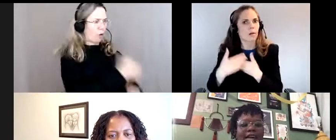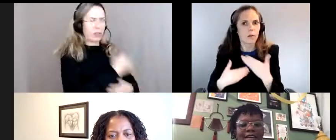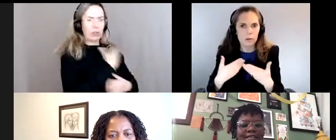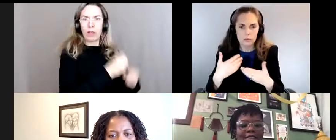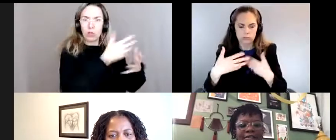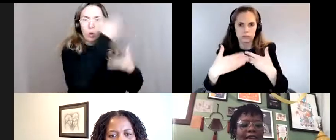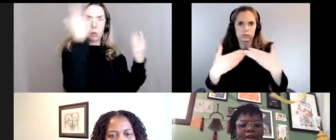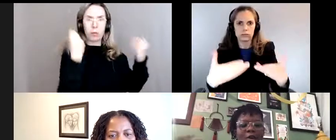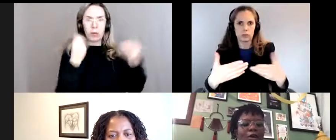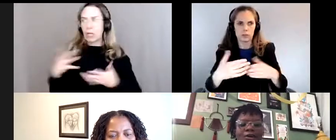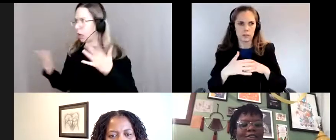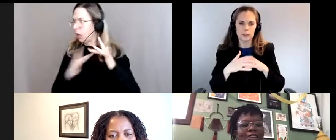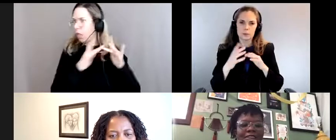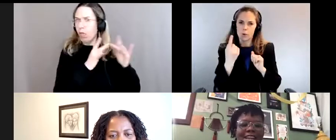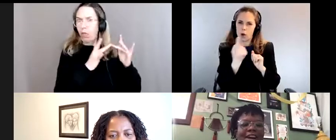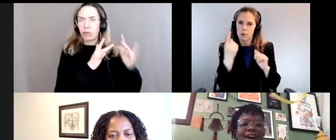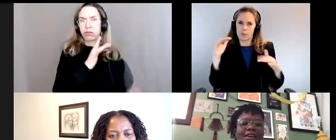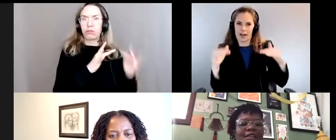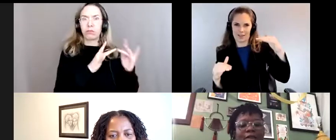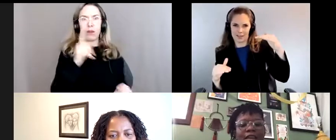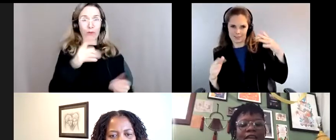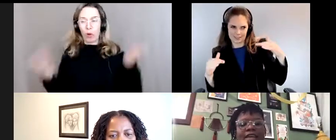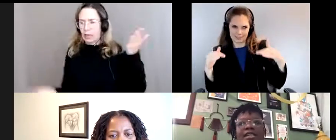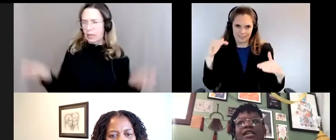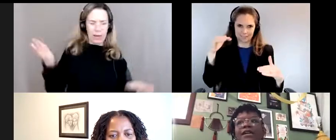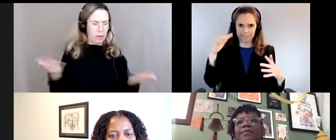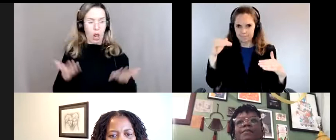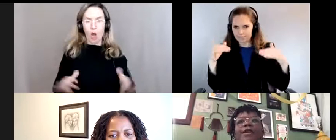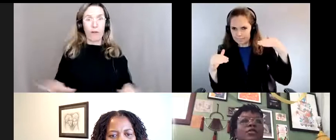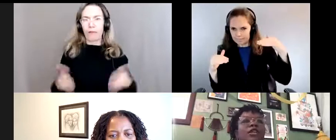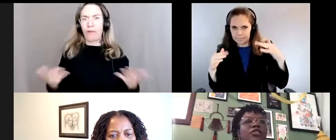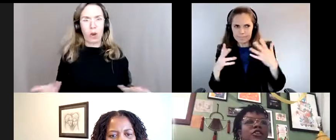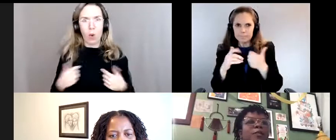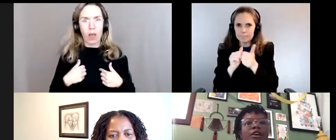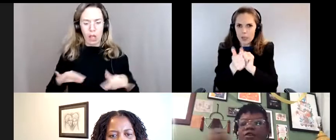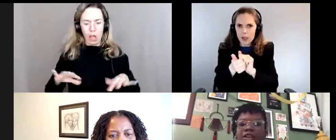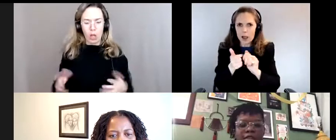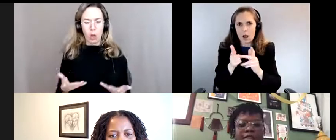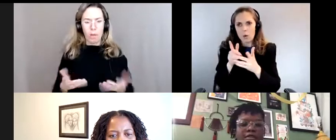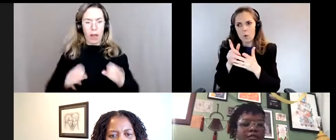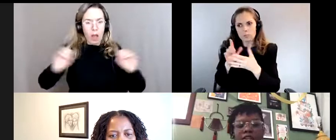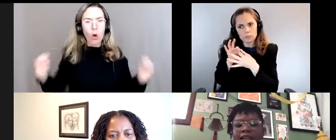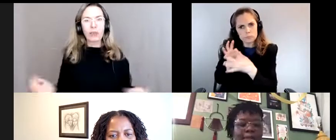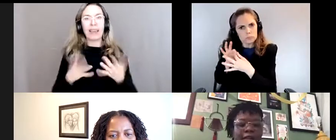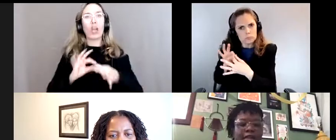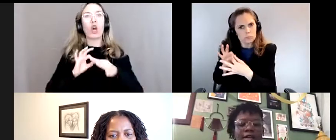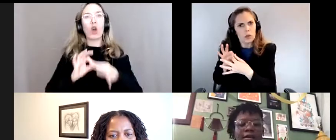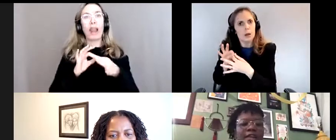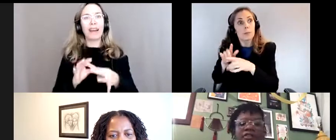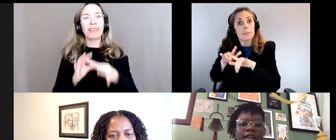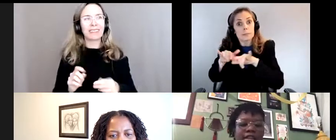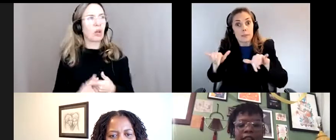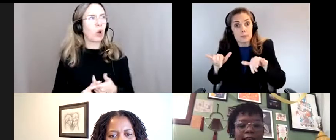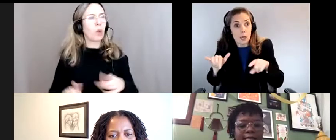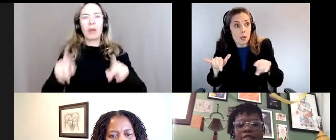et donc il faut toujours qu'on essaie de trouver cet équilibre. Qu'est qu fait en ce moment? Comment est-ce qu'on peut créer des relations mais aussi